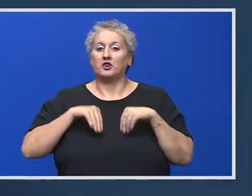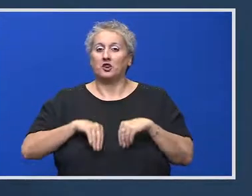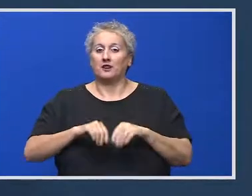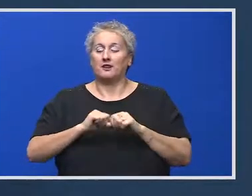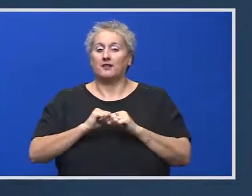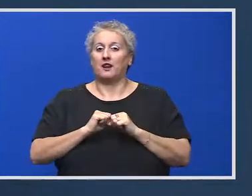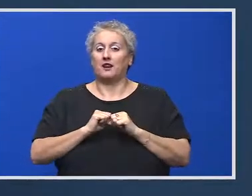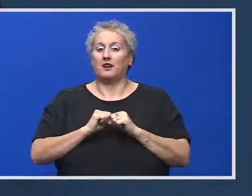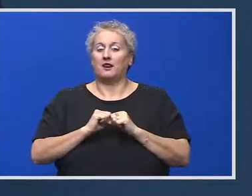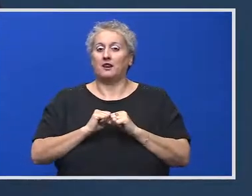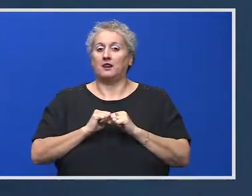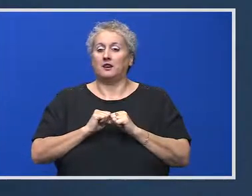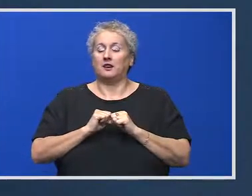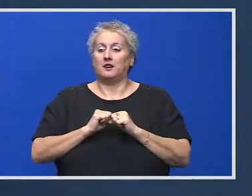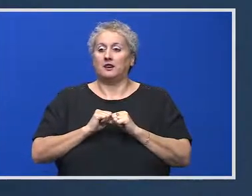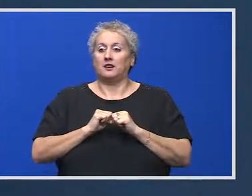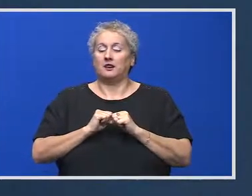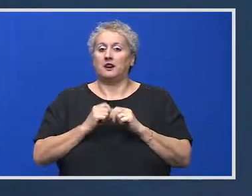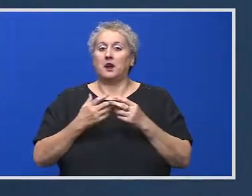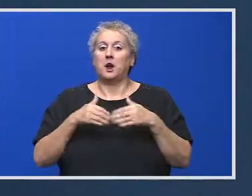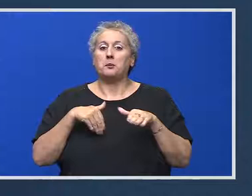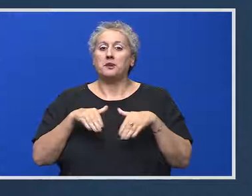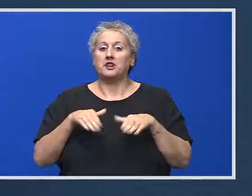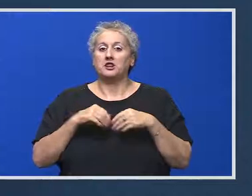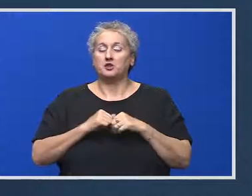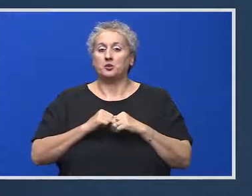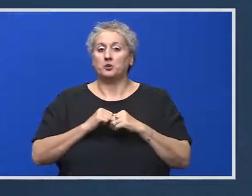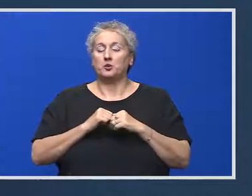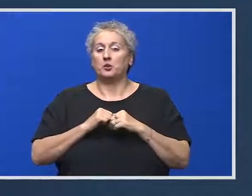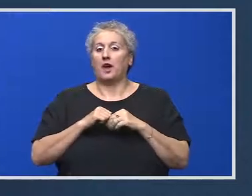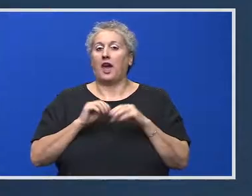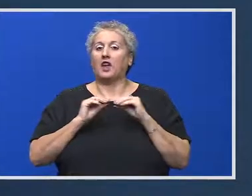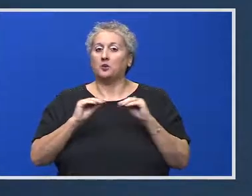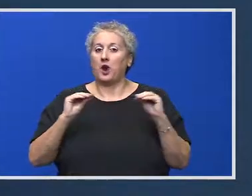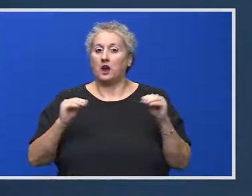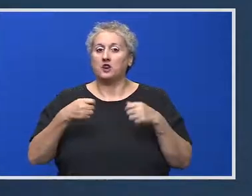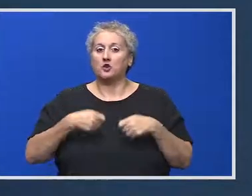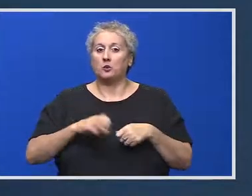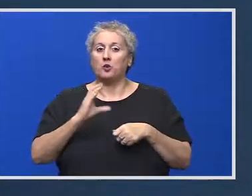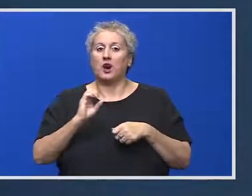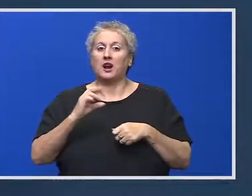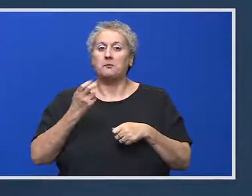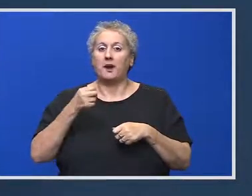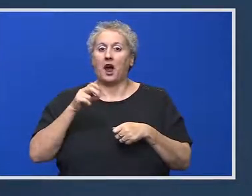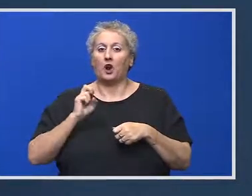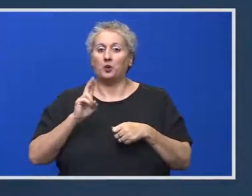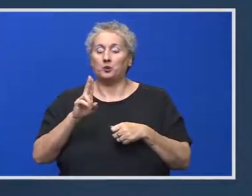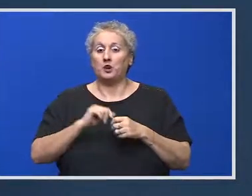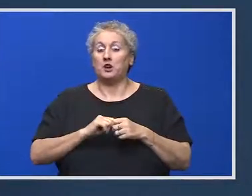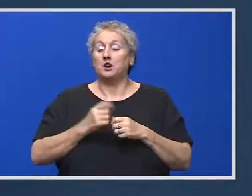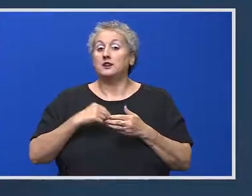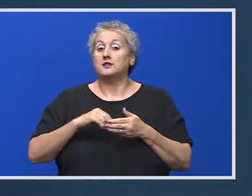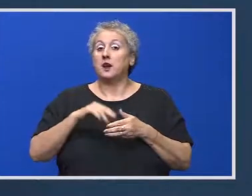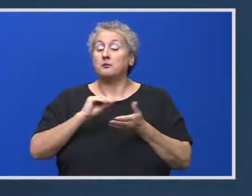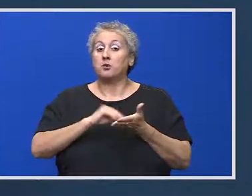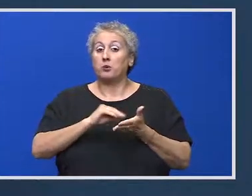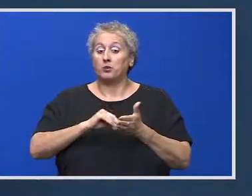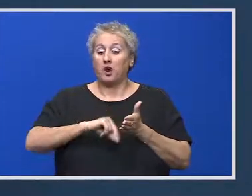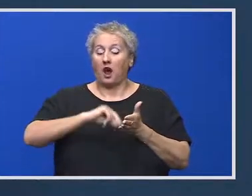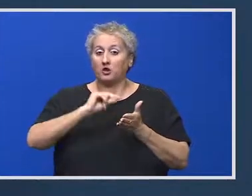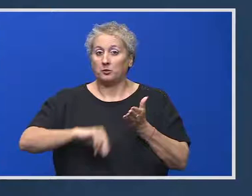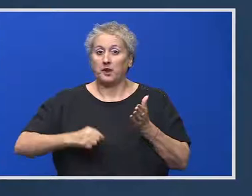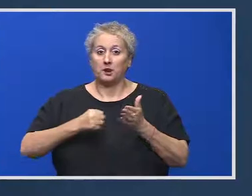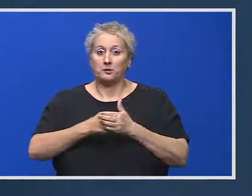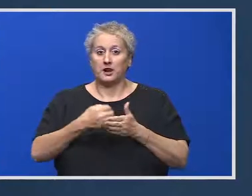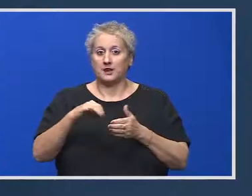comitetului o să fie domnul ministru al educației, Sorin Dumpeanu, iar se propune până la adoptarea până la 10 septembrie a unei